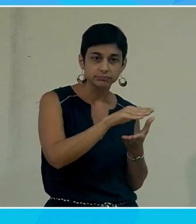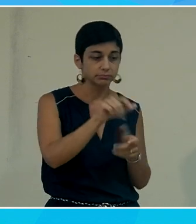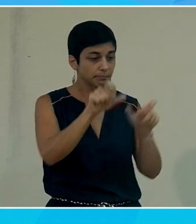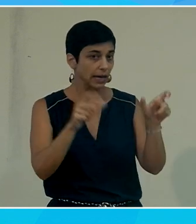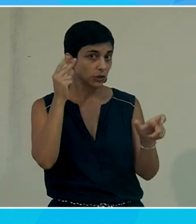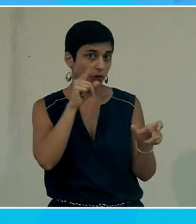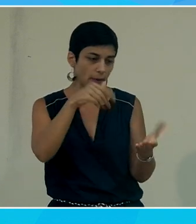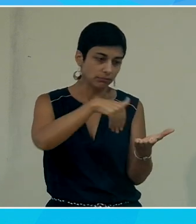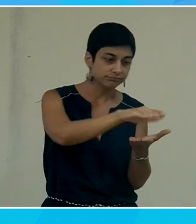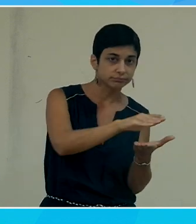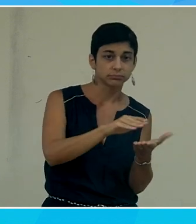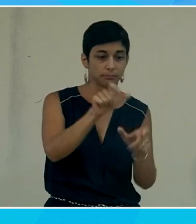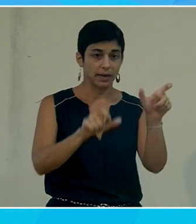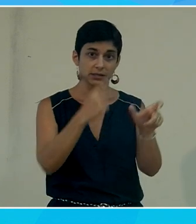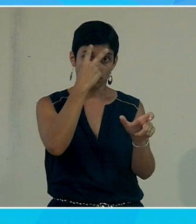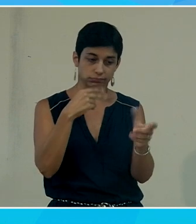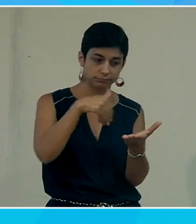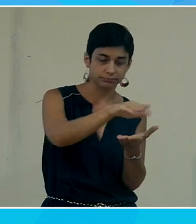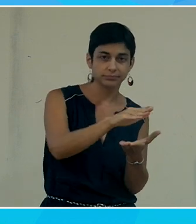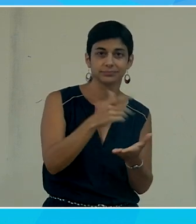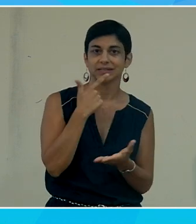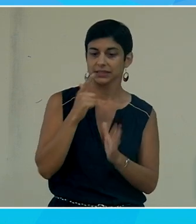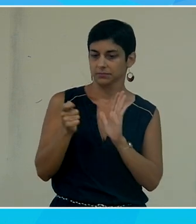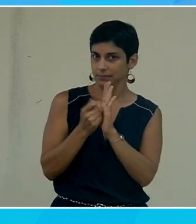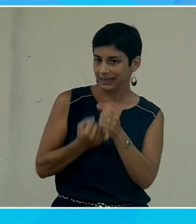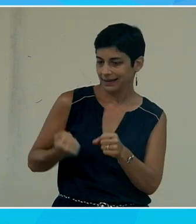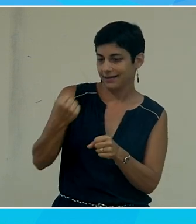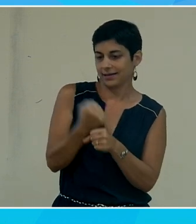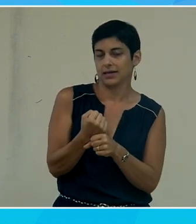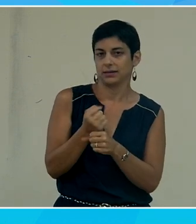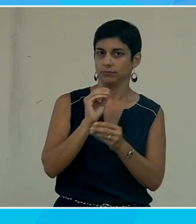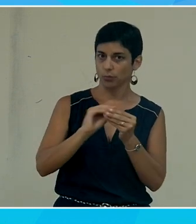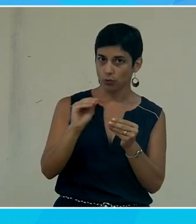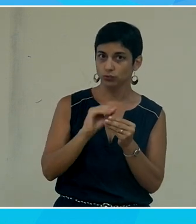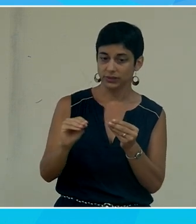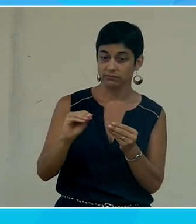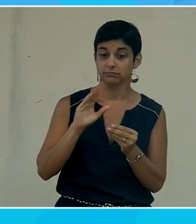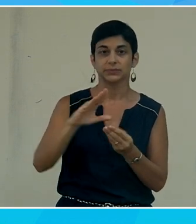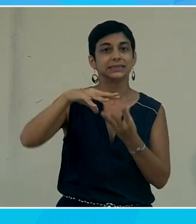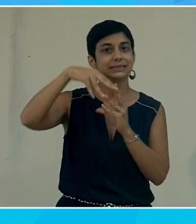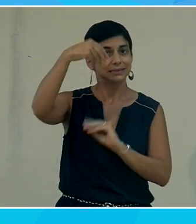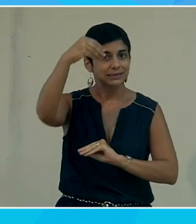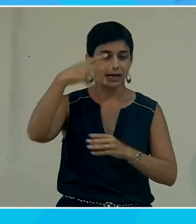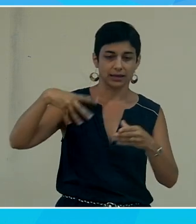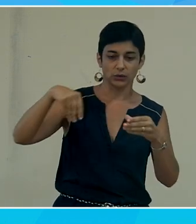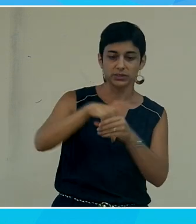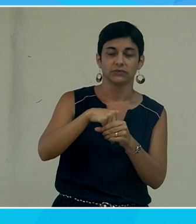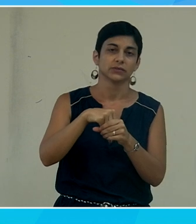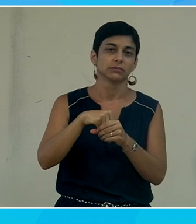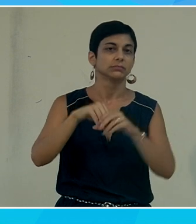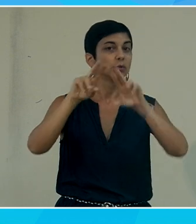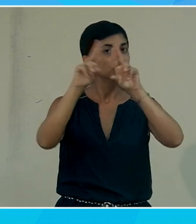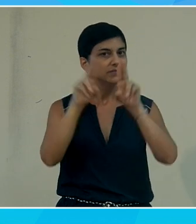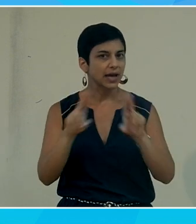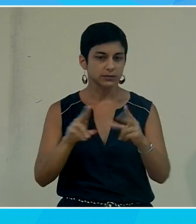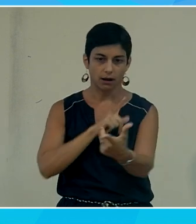exclut beaucoup de personnes dans cette conception donc l'idée de la conception de tout ce qui s'appelle design inclusif conception universelle en fait